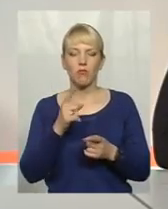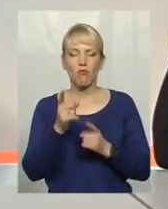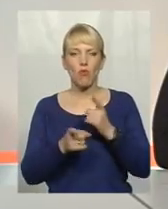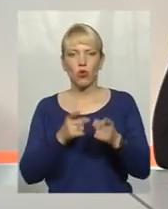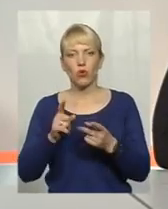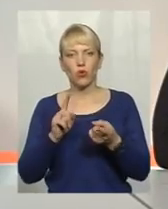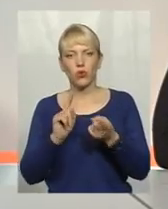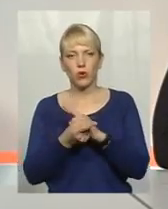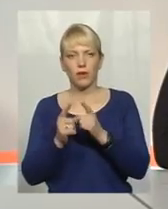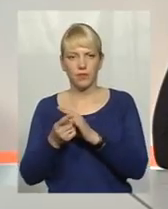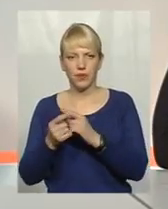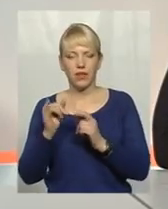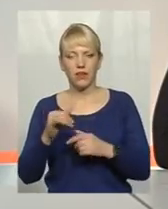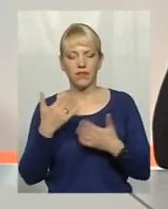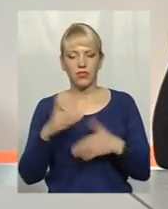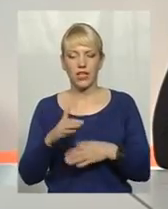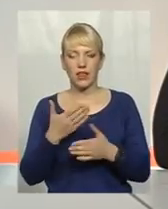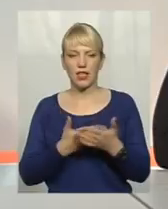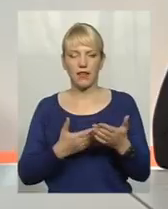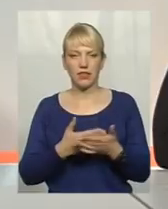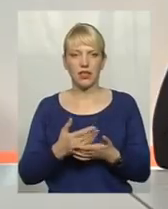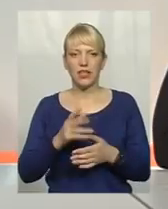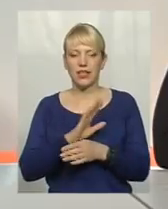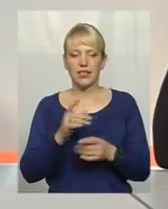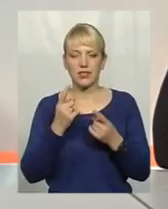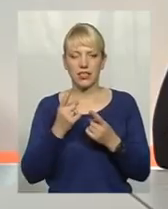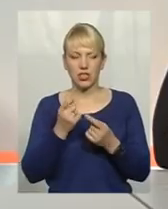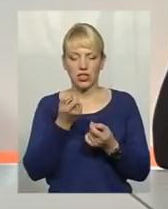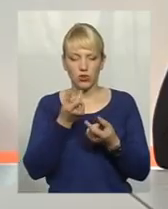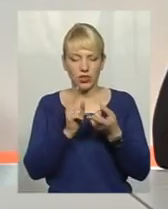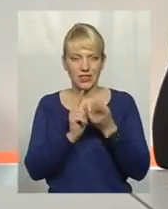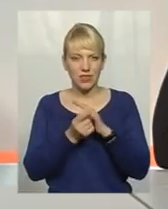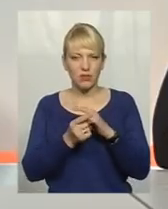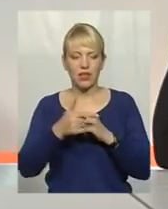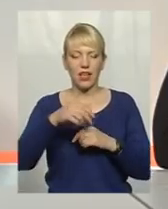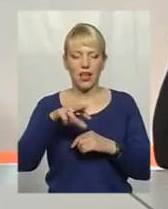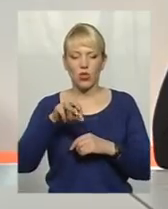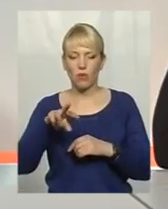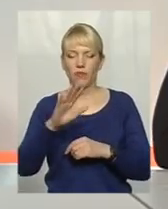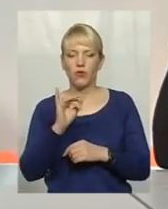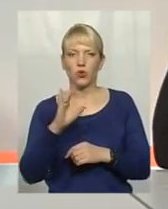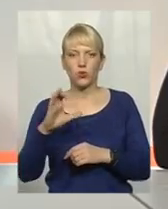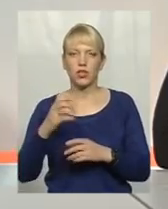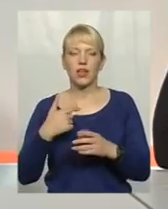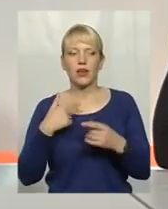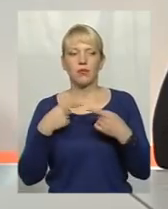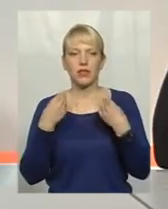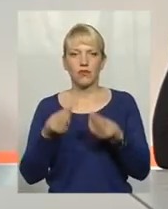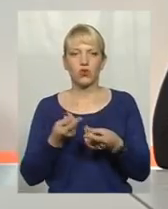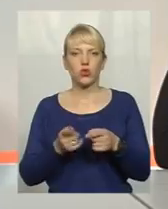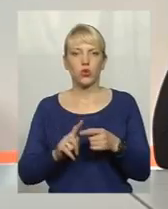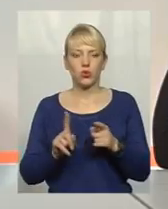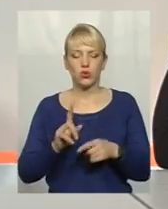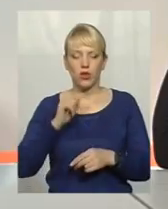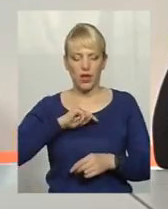змінюється. І вже навіть, скажімо, незначна зміна в геномі вірусу призводить до того, що наша імунна система його